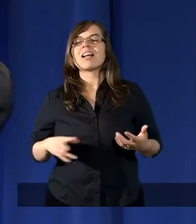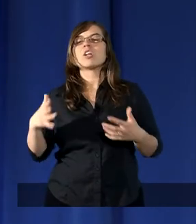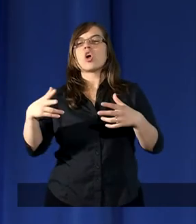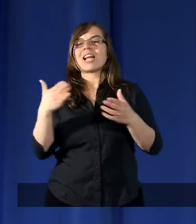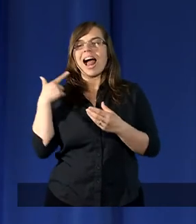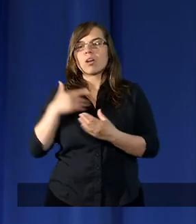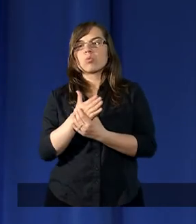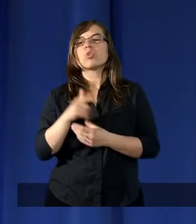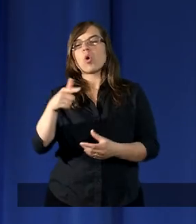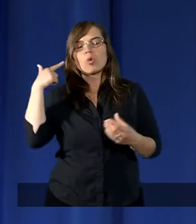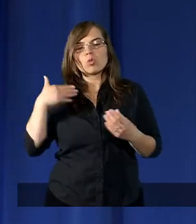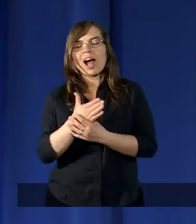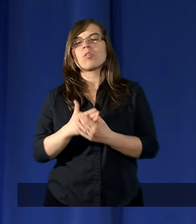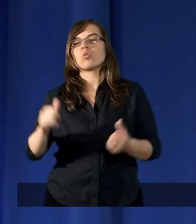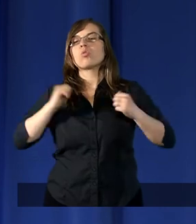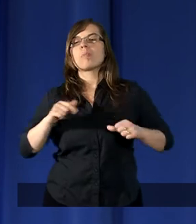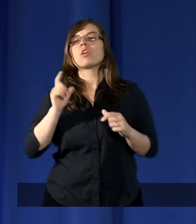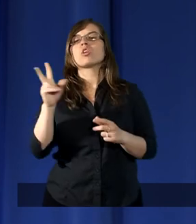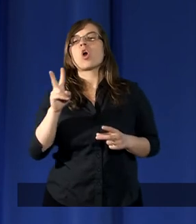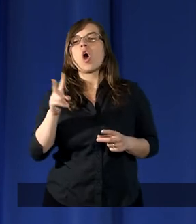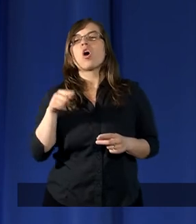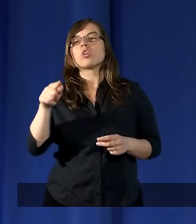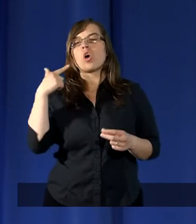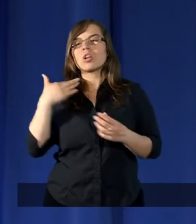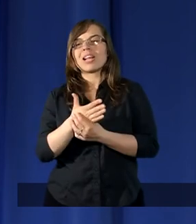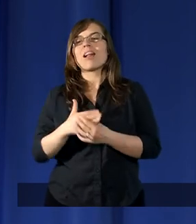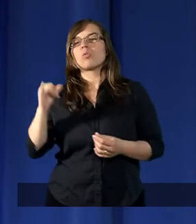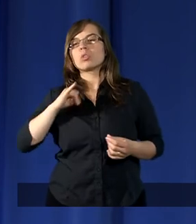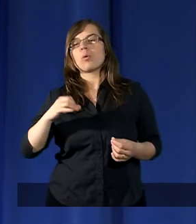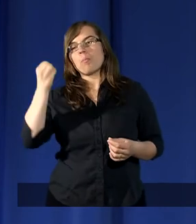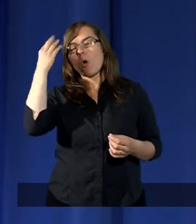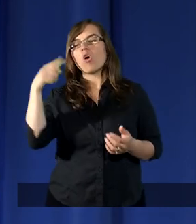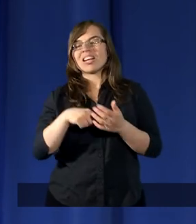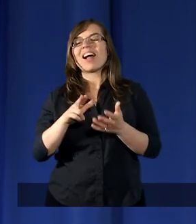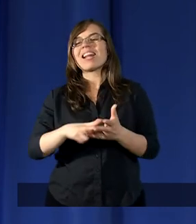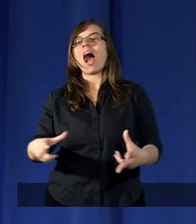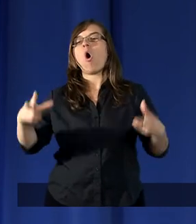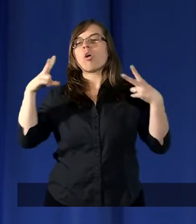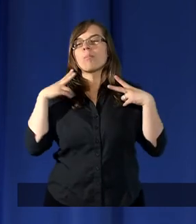zasłużył, to zasłużyło sobie co? To zasłużył sobie Mojżesz.